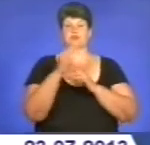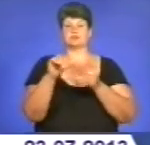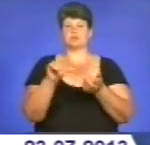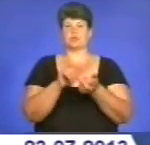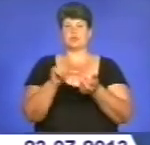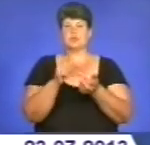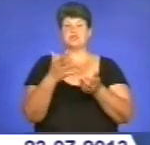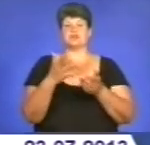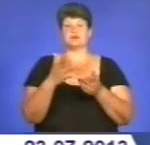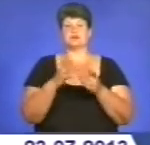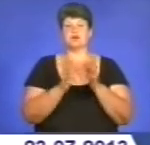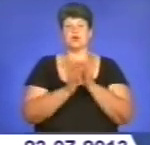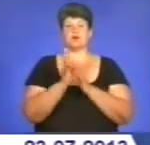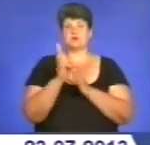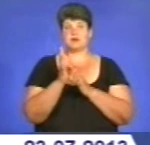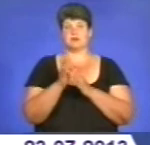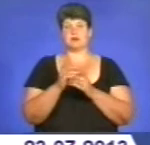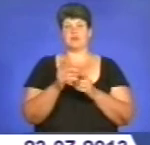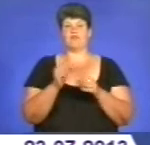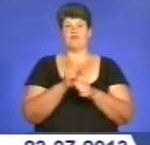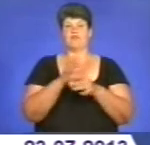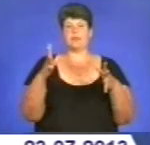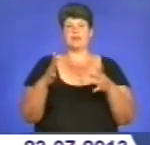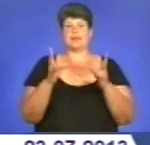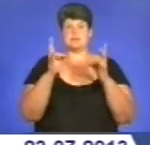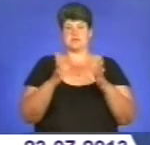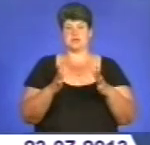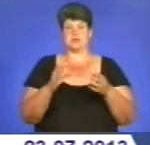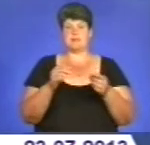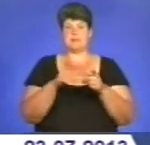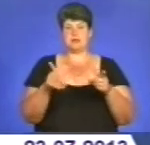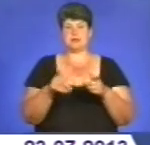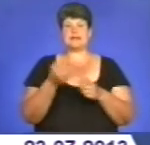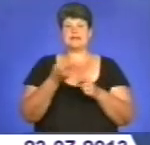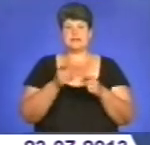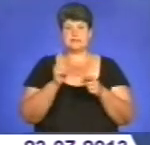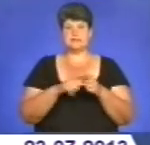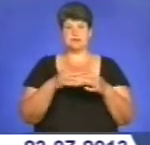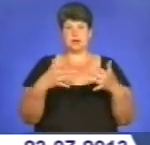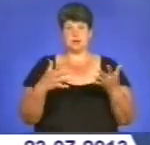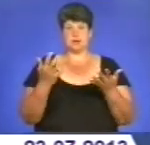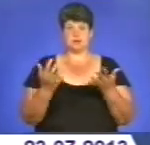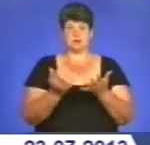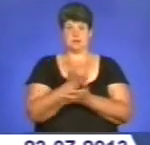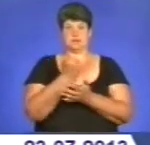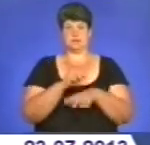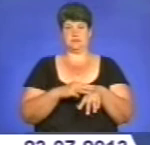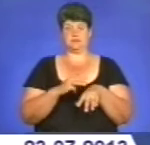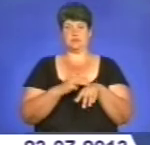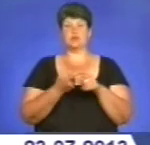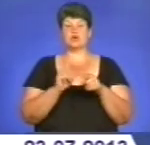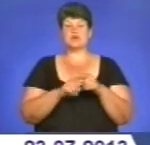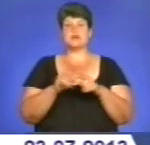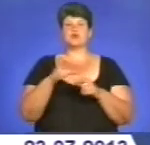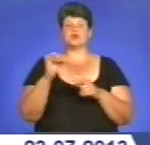зброю та вибухонебезпечні предмети. Ці незаконні речі у будинку зловмисника виявили правоохоронці. Про це сюжет